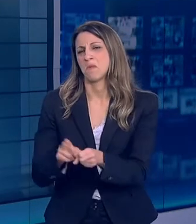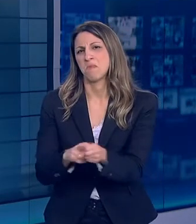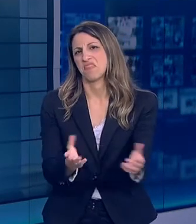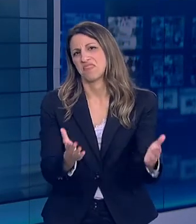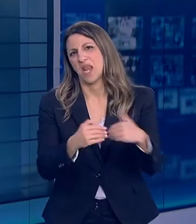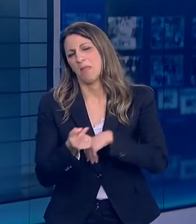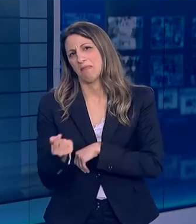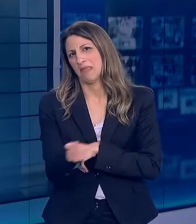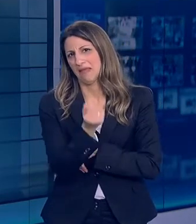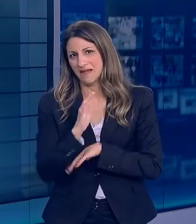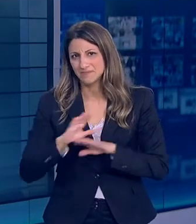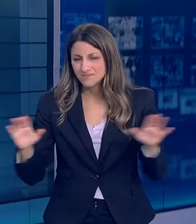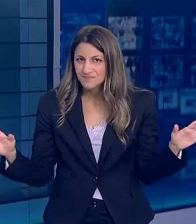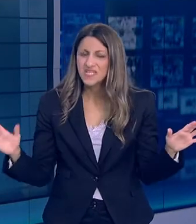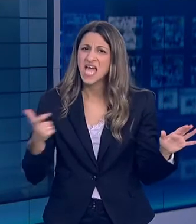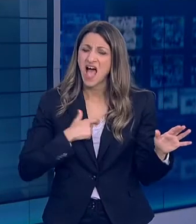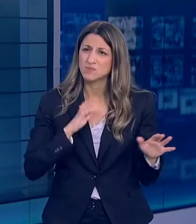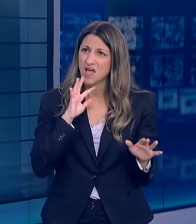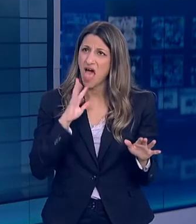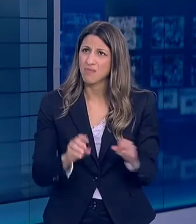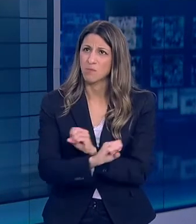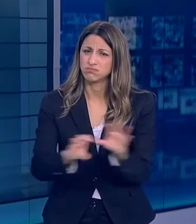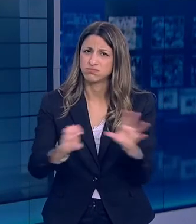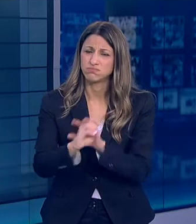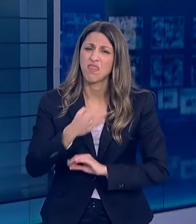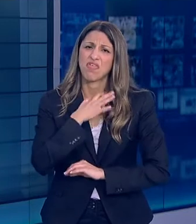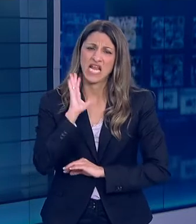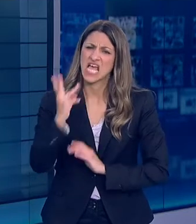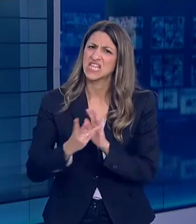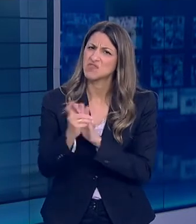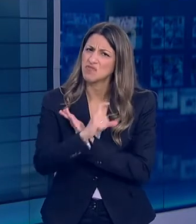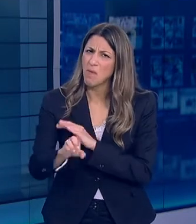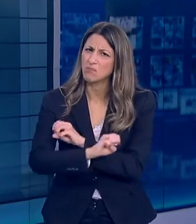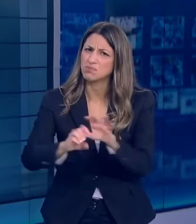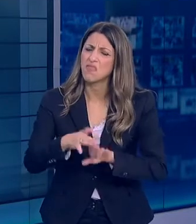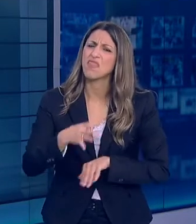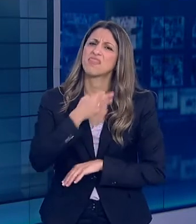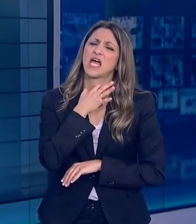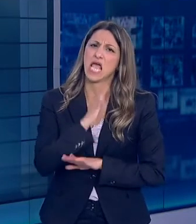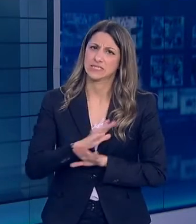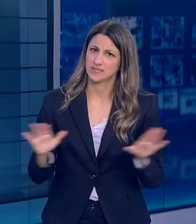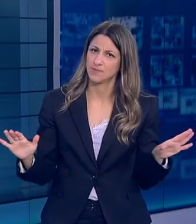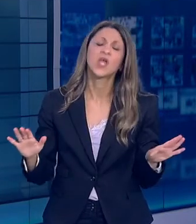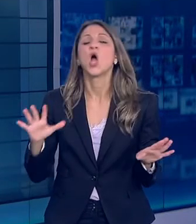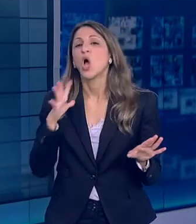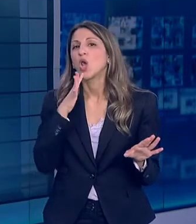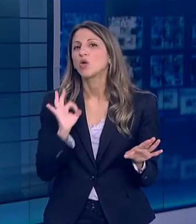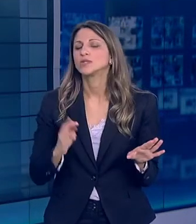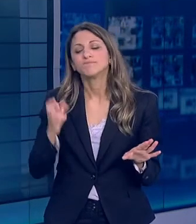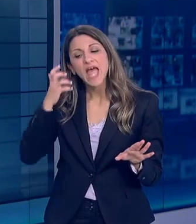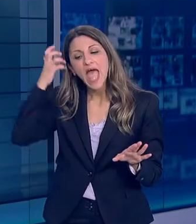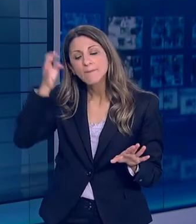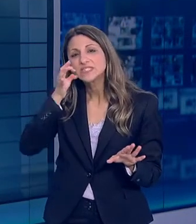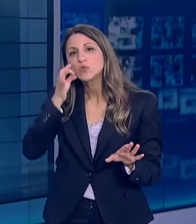Ο πραγματικός αναπαραγωγικός ρυθμός πανδημίας σύμφωνα με τον επιδημιολόγο του Ιωδή τον κύριο Λίτρα έναν εκτίμητο βοηθό στην όλη προσπάθειά μας το